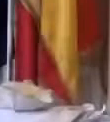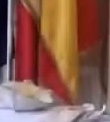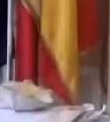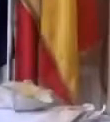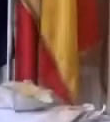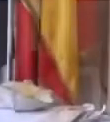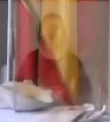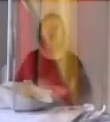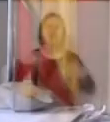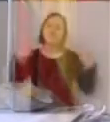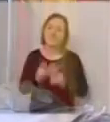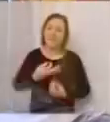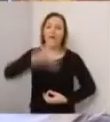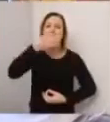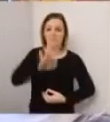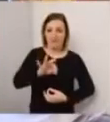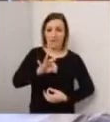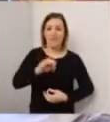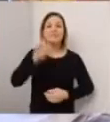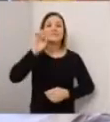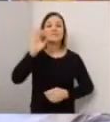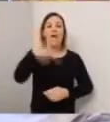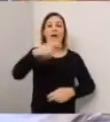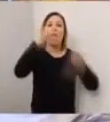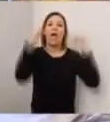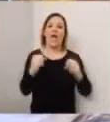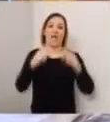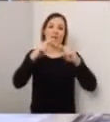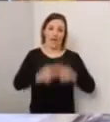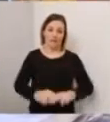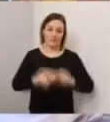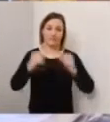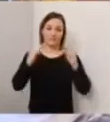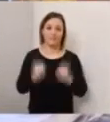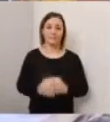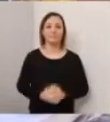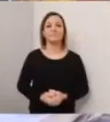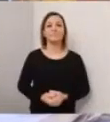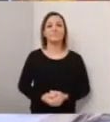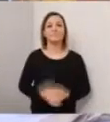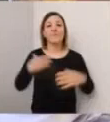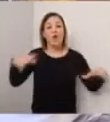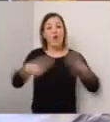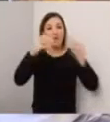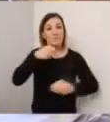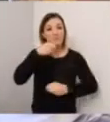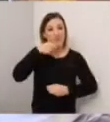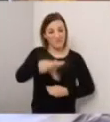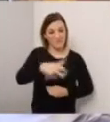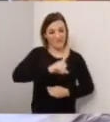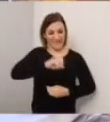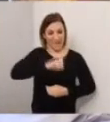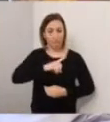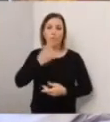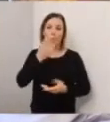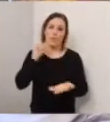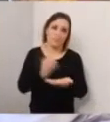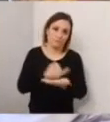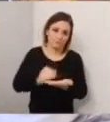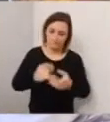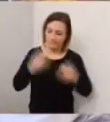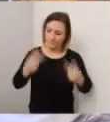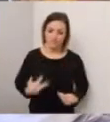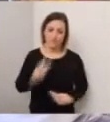Buongiorno a tutti, tutti insieme ce la faremo se restate a casa. Allora, inizio il mio messaggio con una